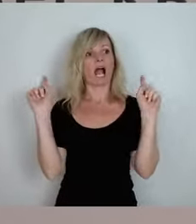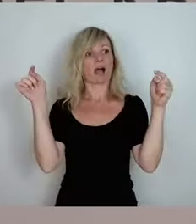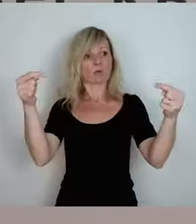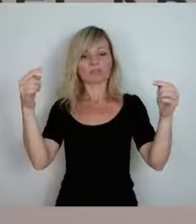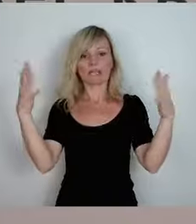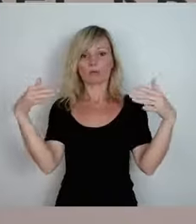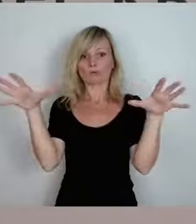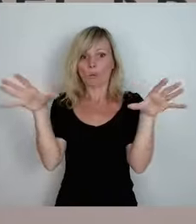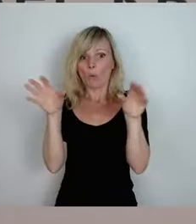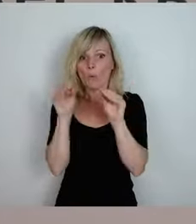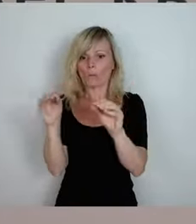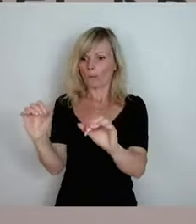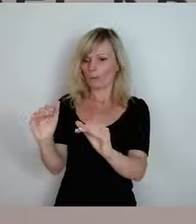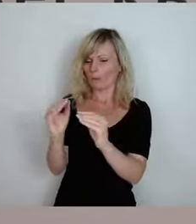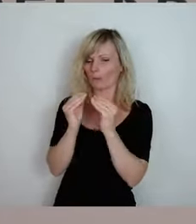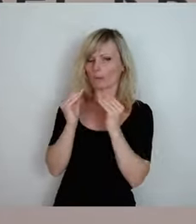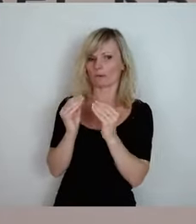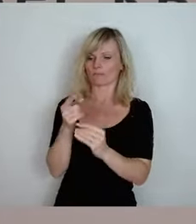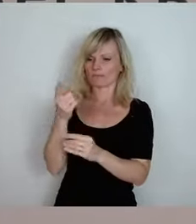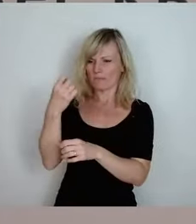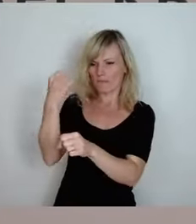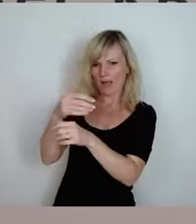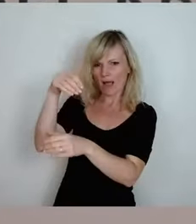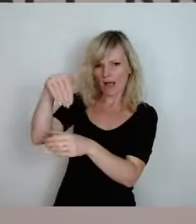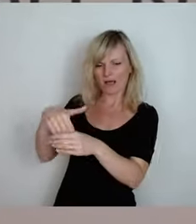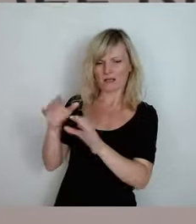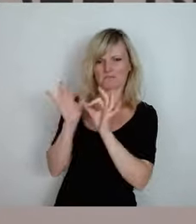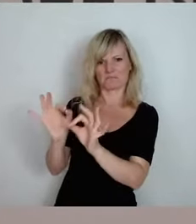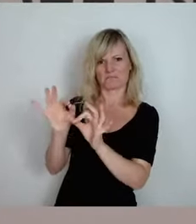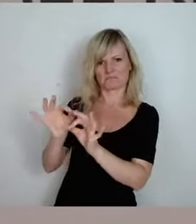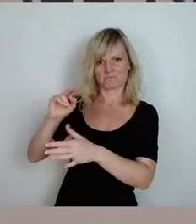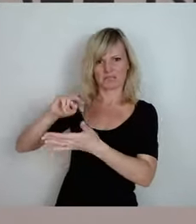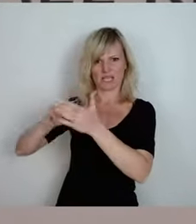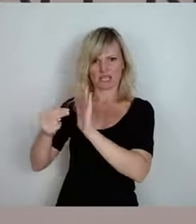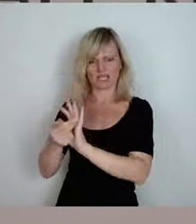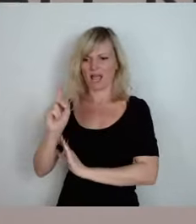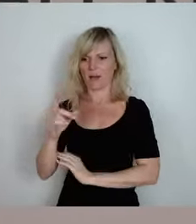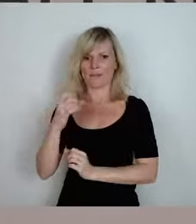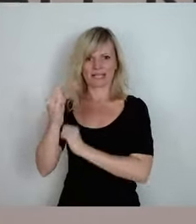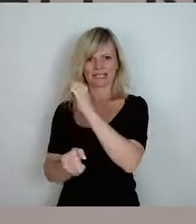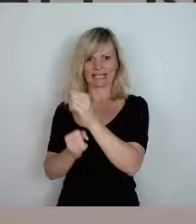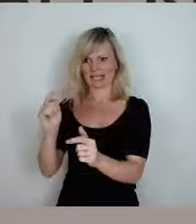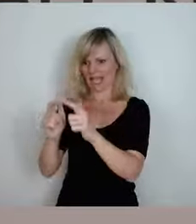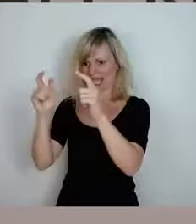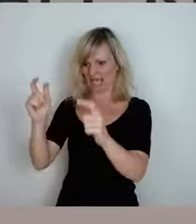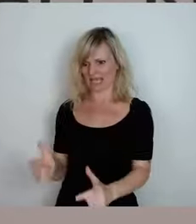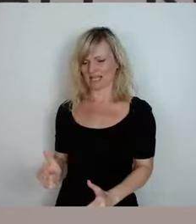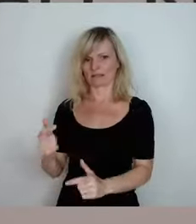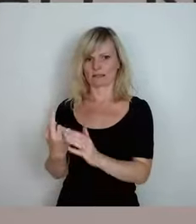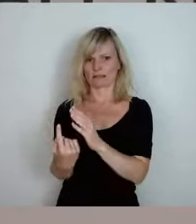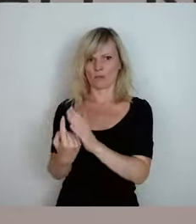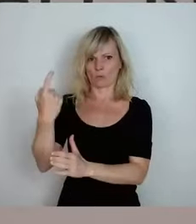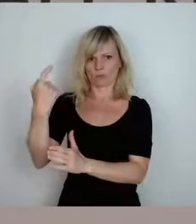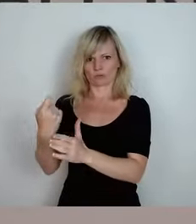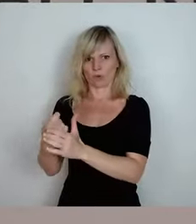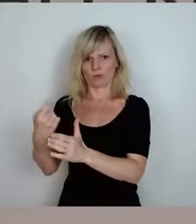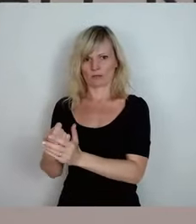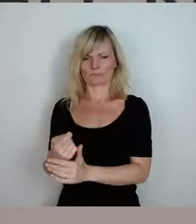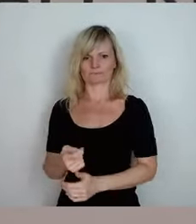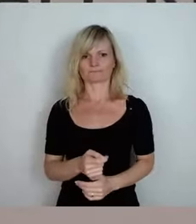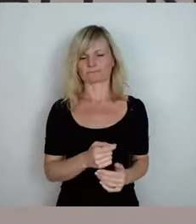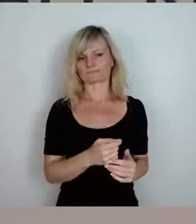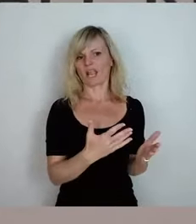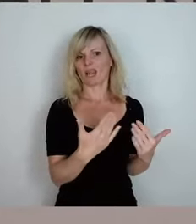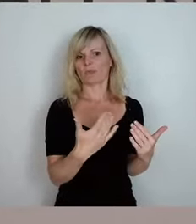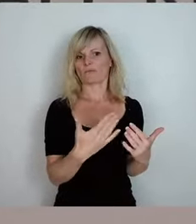hat natürlich schon, was die machen, hat alles Hand und Fuß. Aber dafür sind die Geräte dann auch einen schnack teurer als den kleinen Lüfter, den sie hinstellen